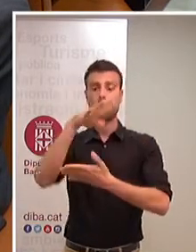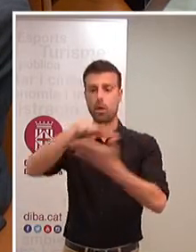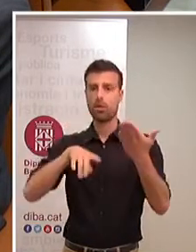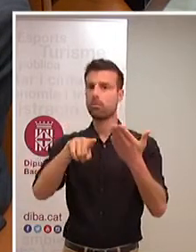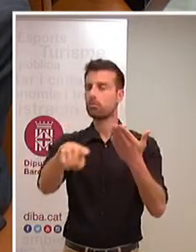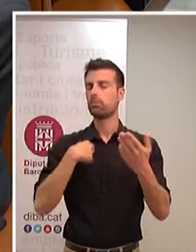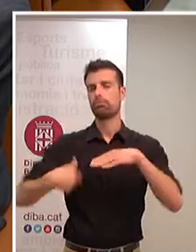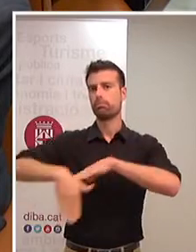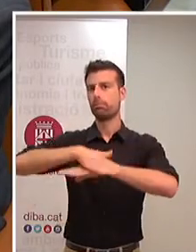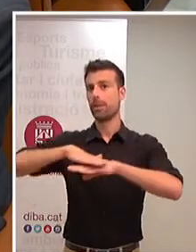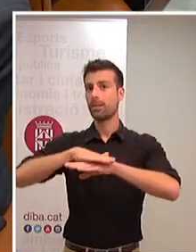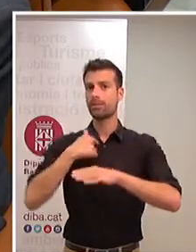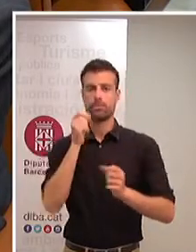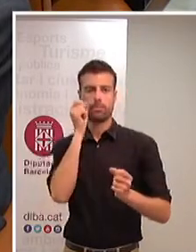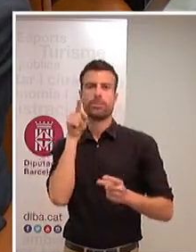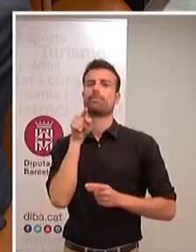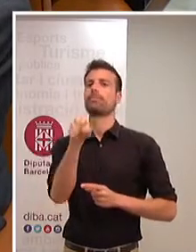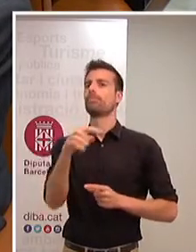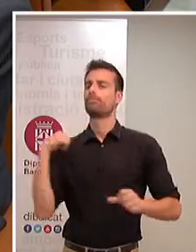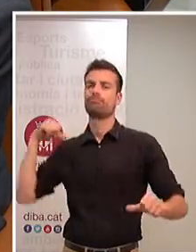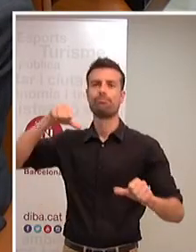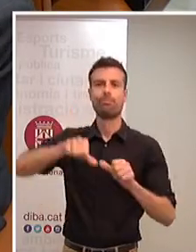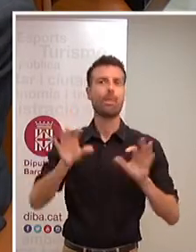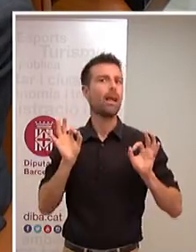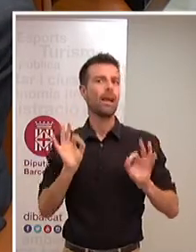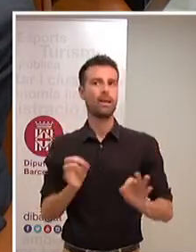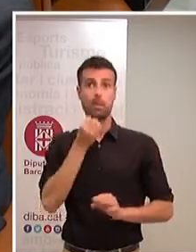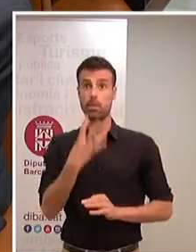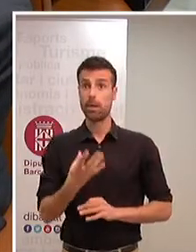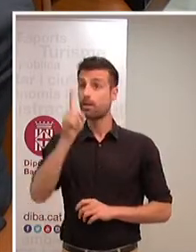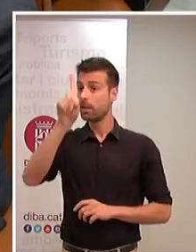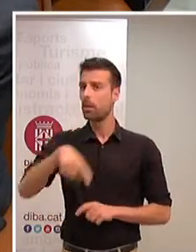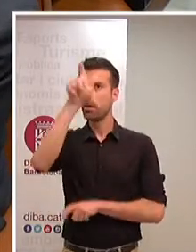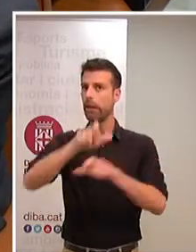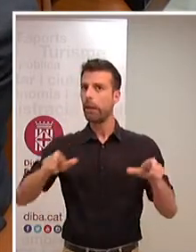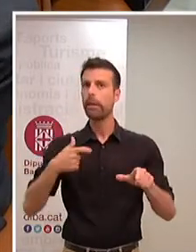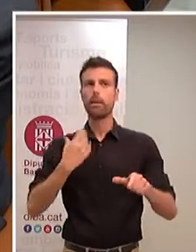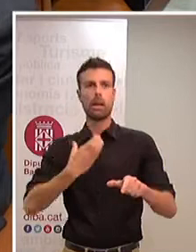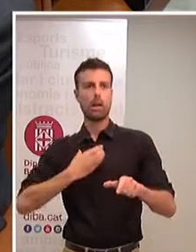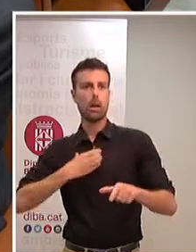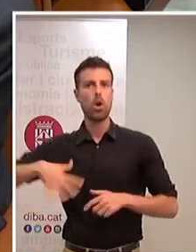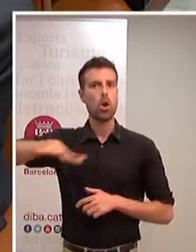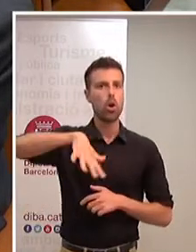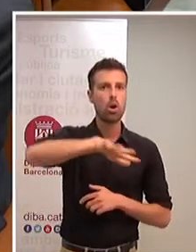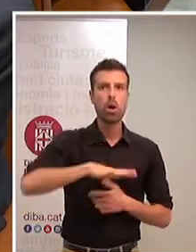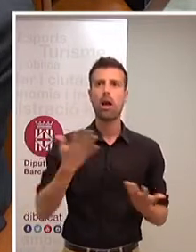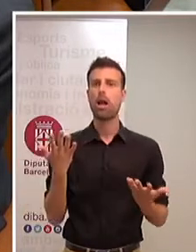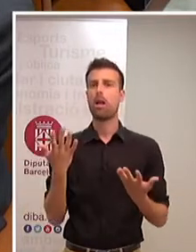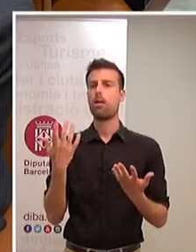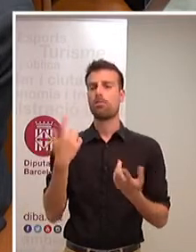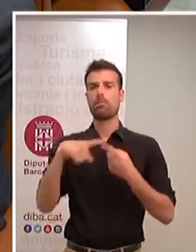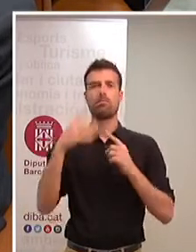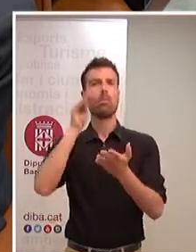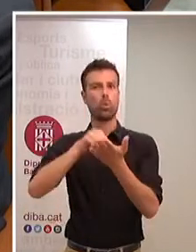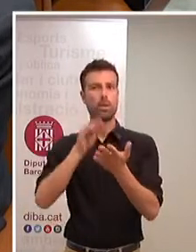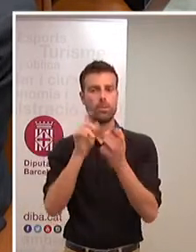i amb això s'ha pogut veure en tot moment i també allò que la gent que estem acostumats al món local es nota molt la presidenta Conesa que és la